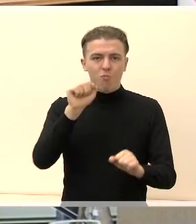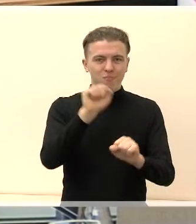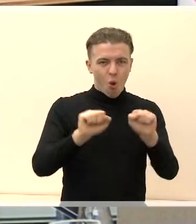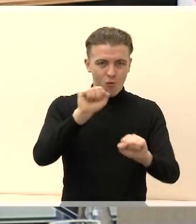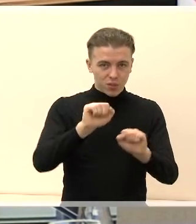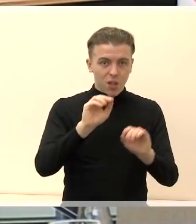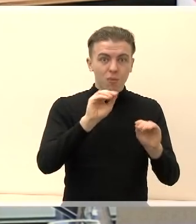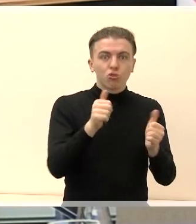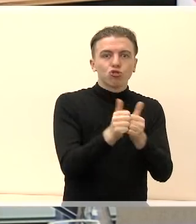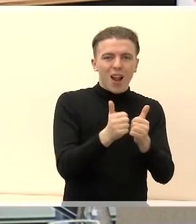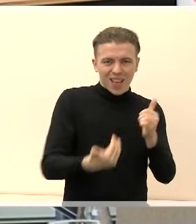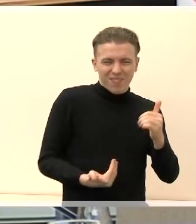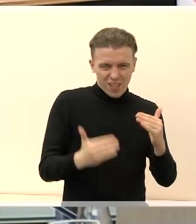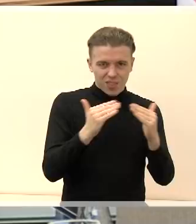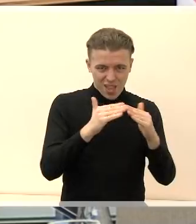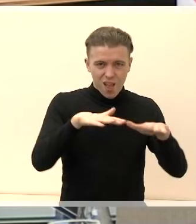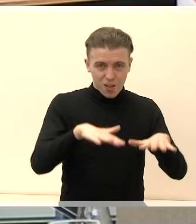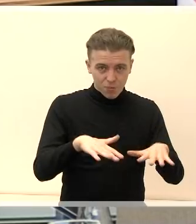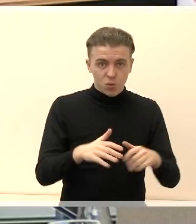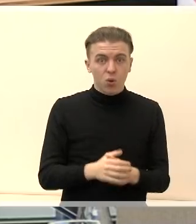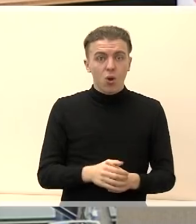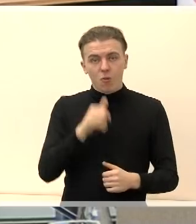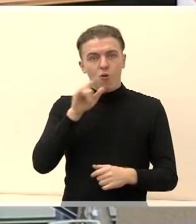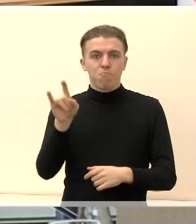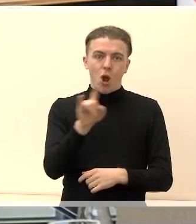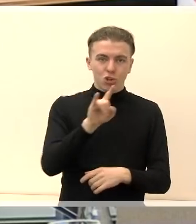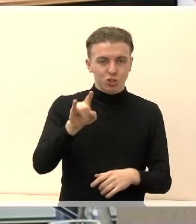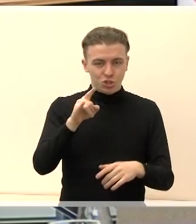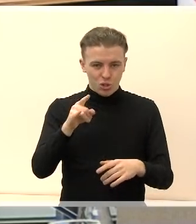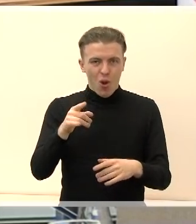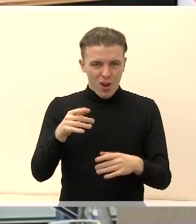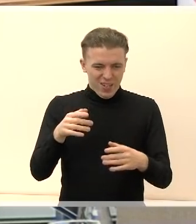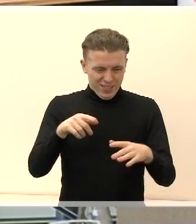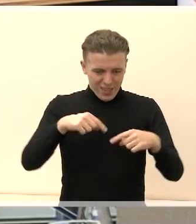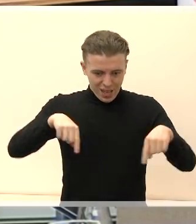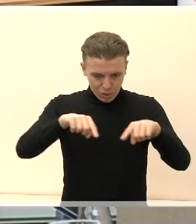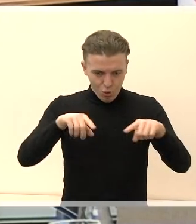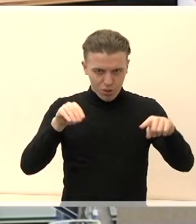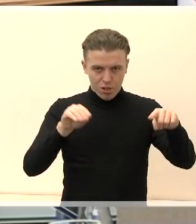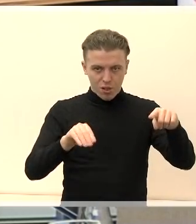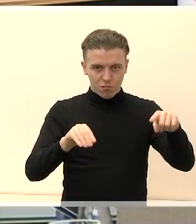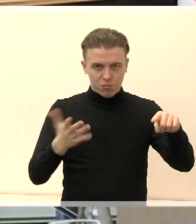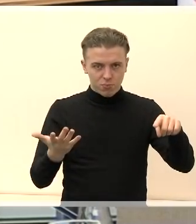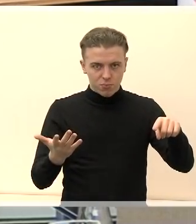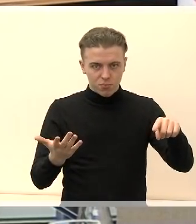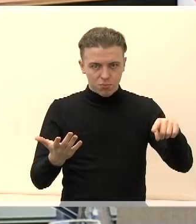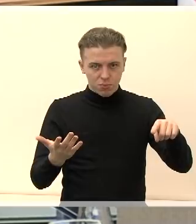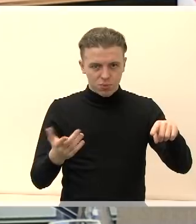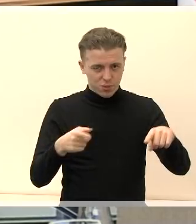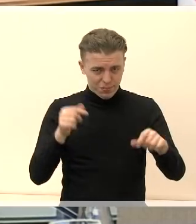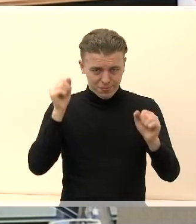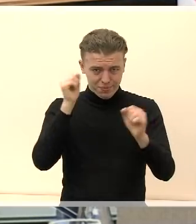atsiranda prie gyvenamų namų ir bažnyčiaus teritorijavos, nesakykime, ant šventoriaus. Čia plamai kažkoks